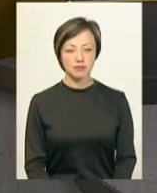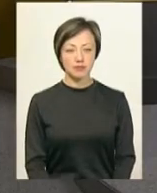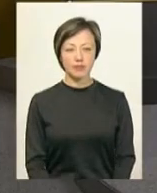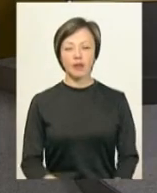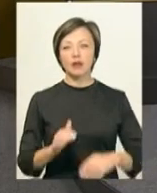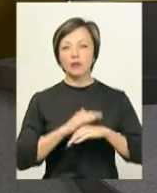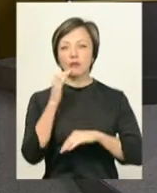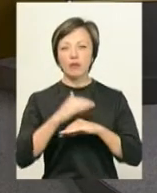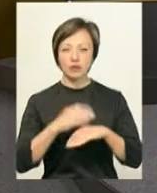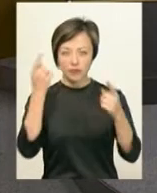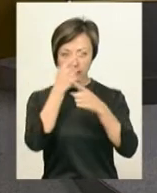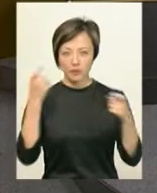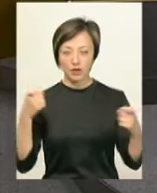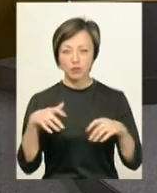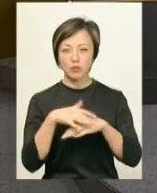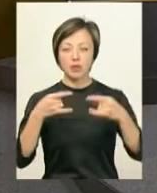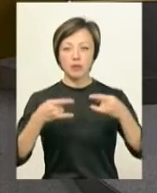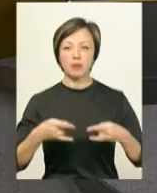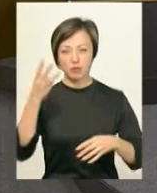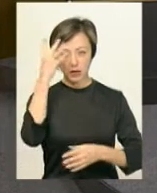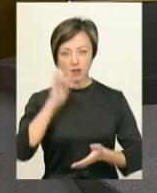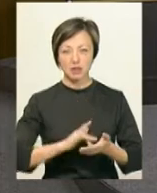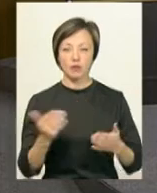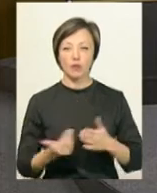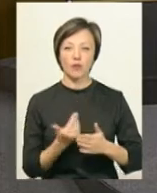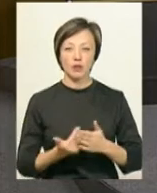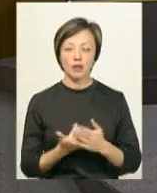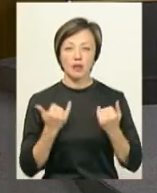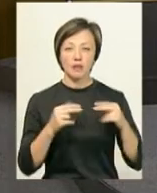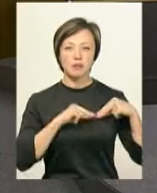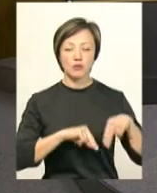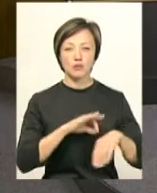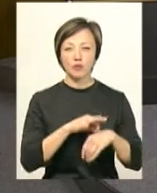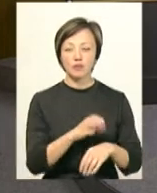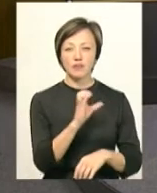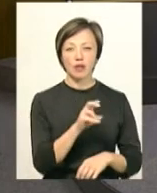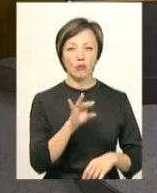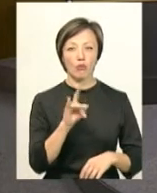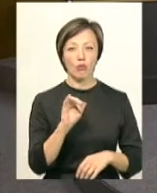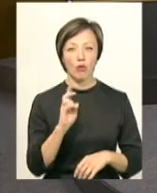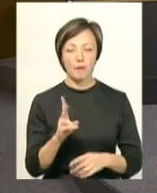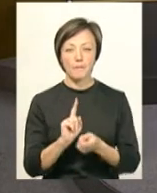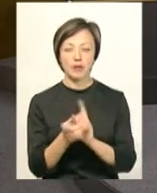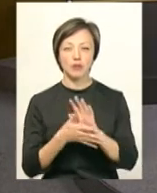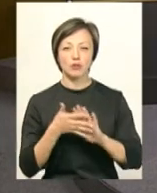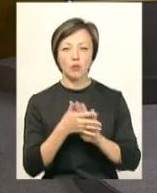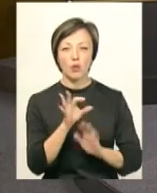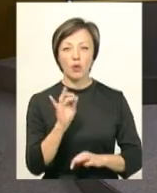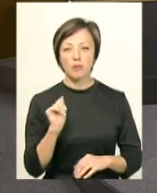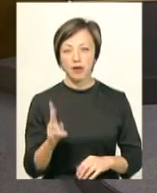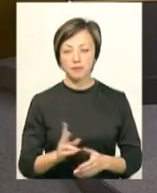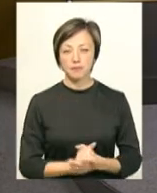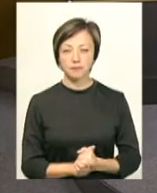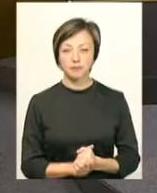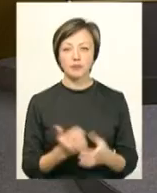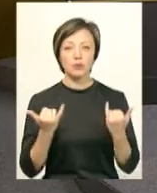Доброго вечора! В ефірі Суспільного телебачення «Поділля Центр» випуск новин. Для вас працюють ведуча Світлана Поробок та диктор жестової мови Ольга